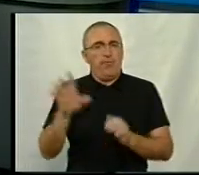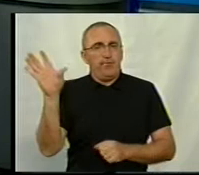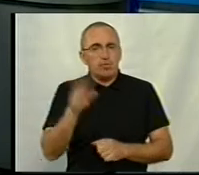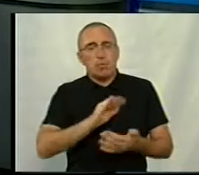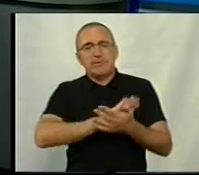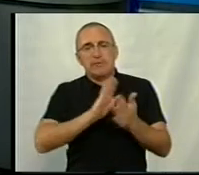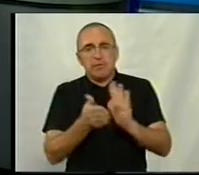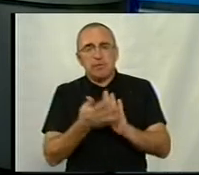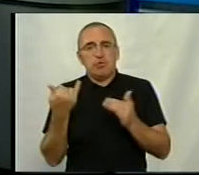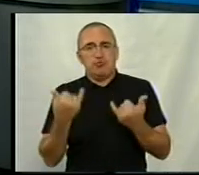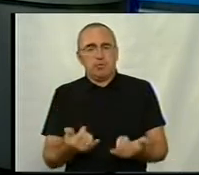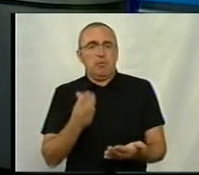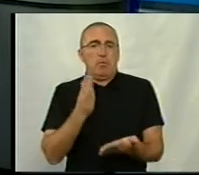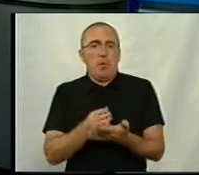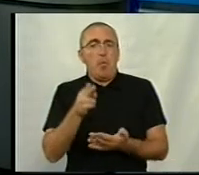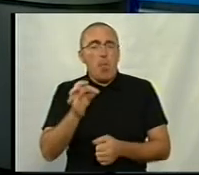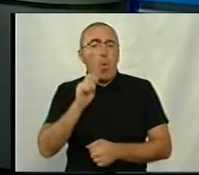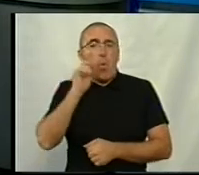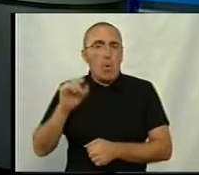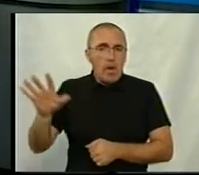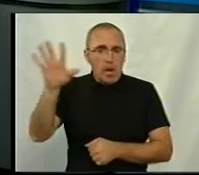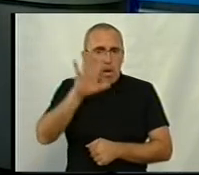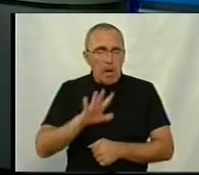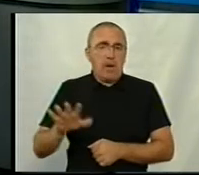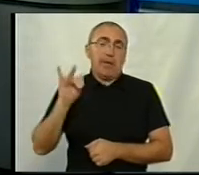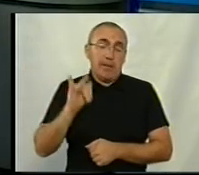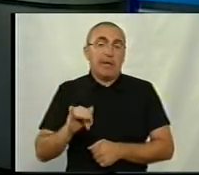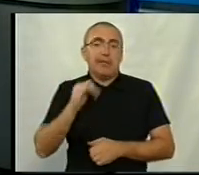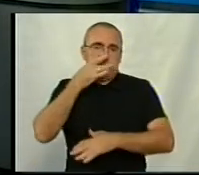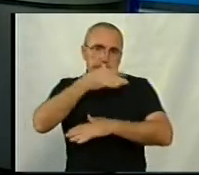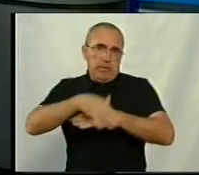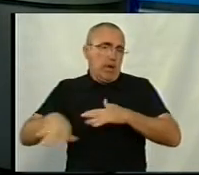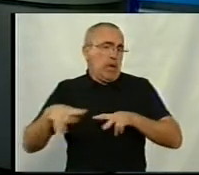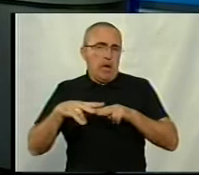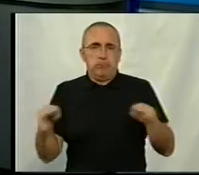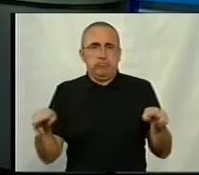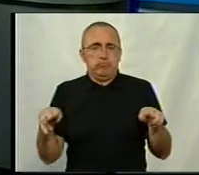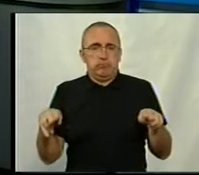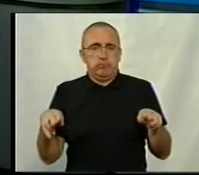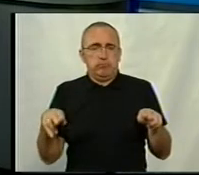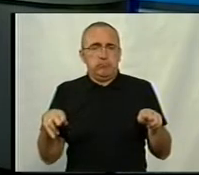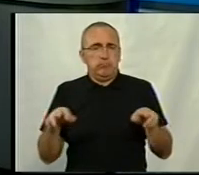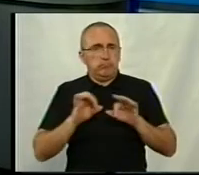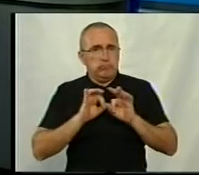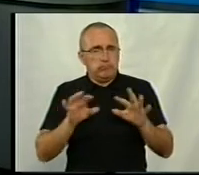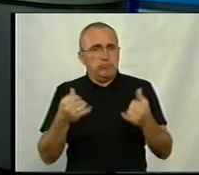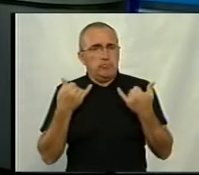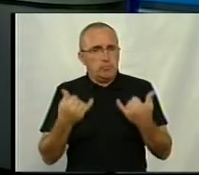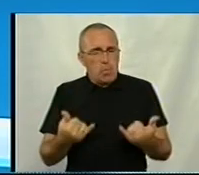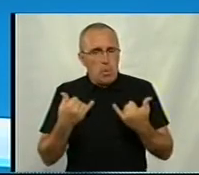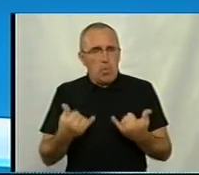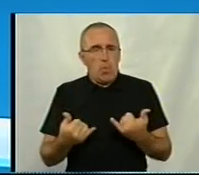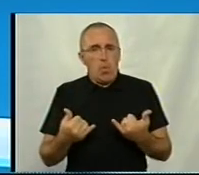ситуацію, яка складається і є по країні, і не тільки по країні, а й за кордоном. Зазначається на сьогодні, що